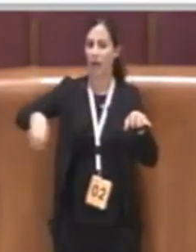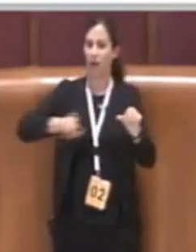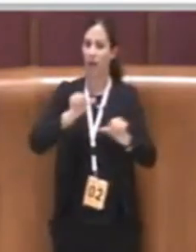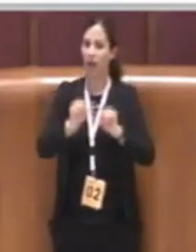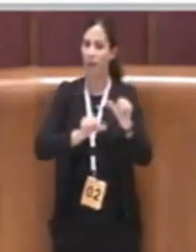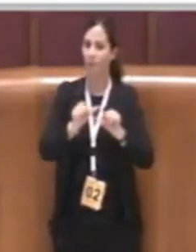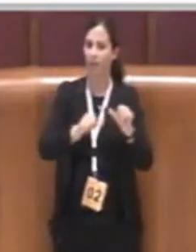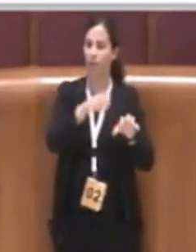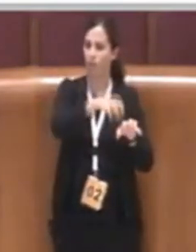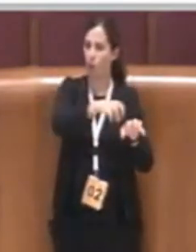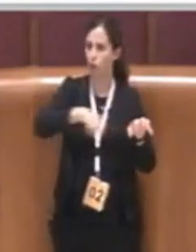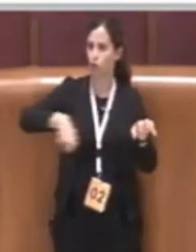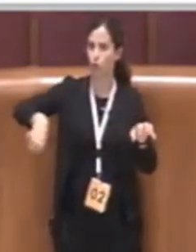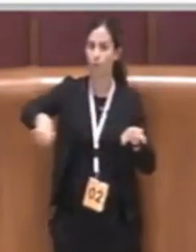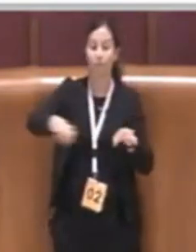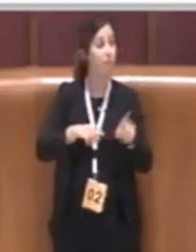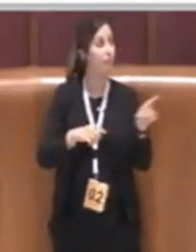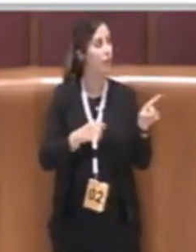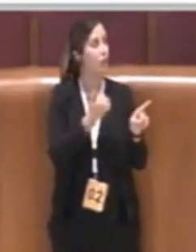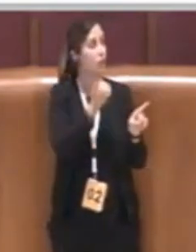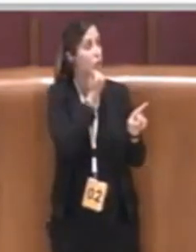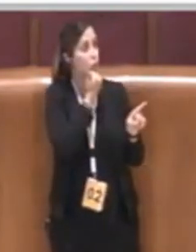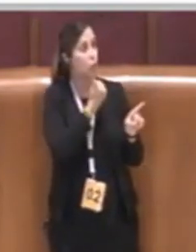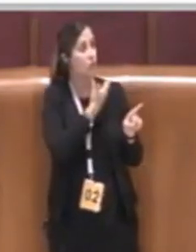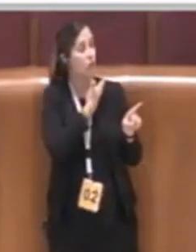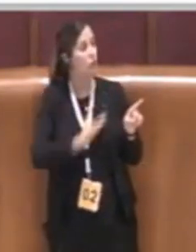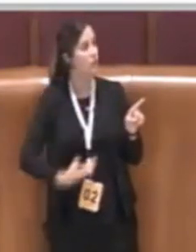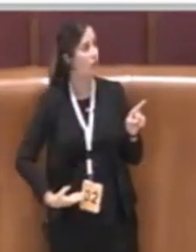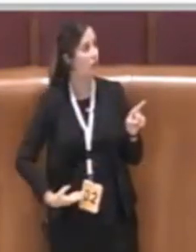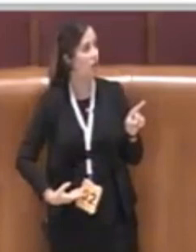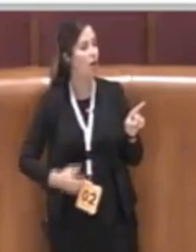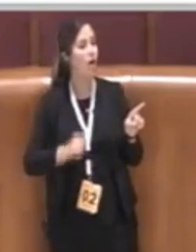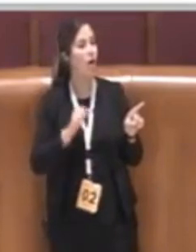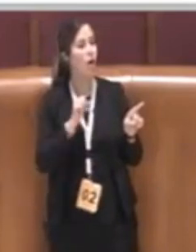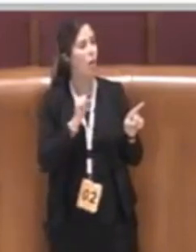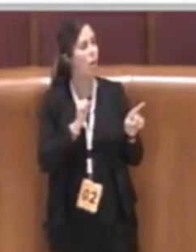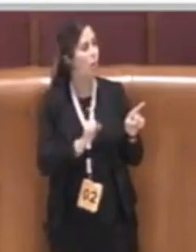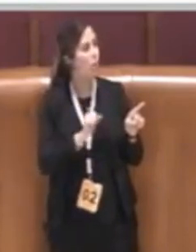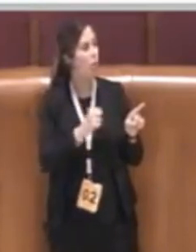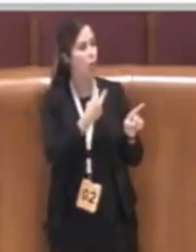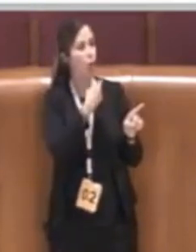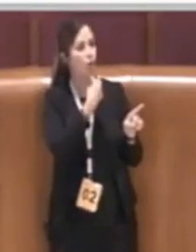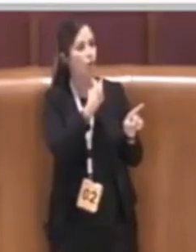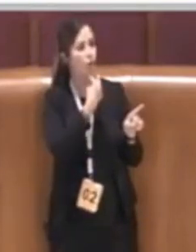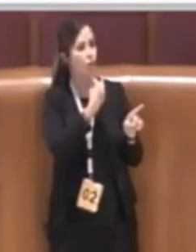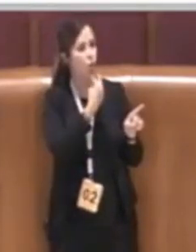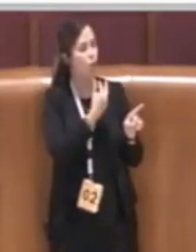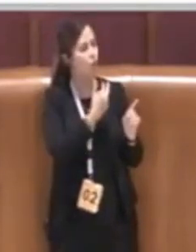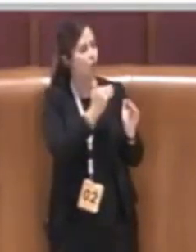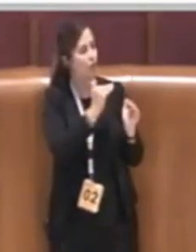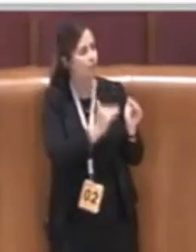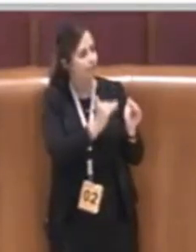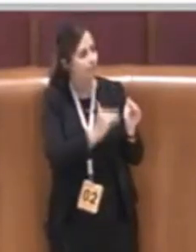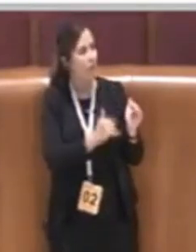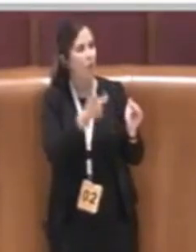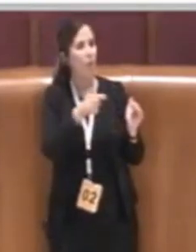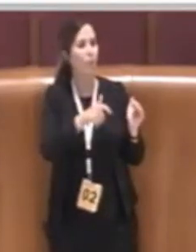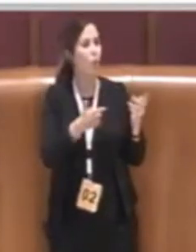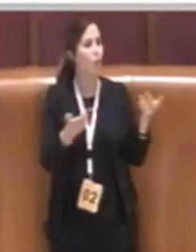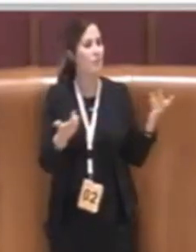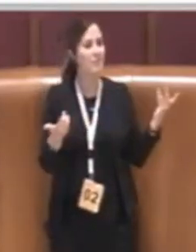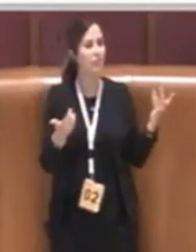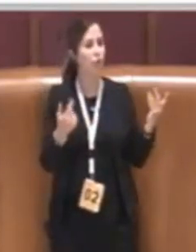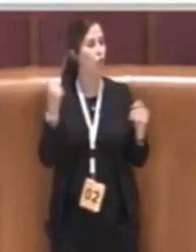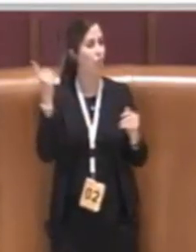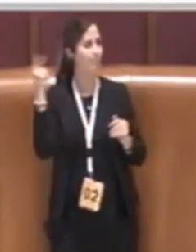soprattutto in alcune convenzioni consigliera ti richiedo la gentilezza di abbassare un po' tono di voce perché c'è sempre il solito problema che non si riesce ad ascoltare dalla